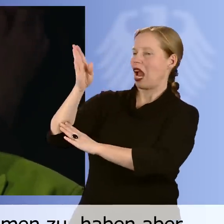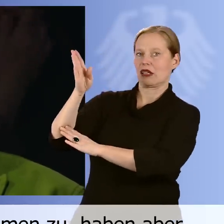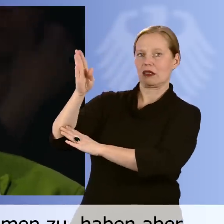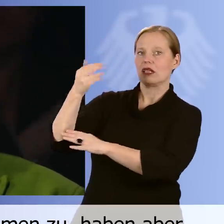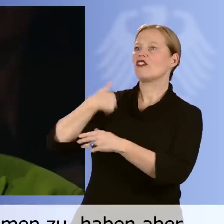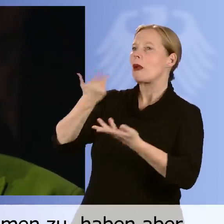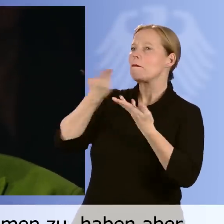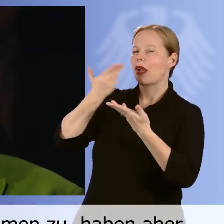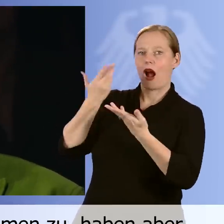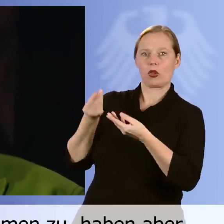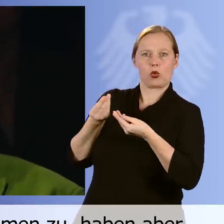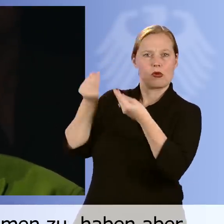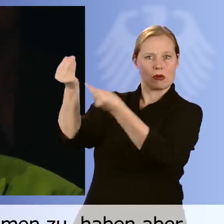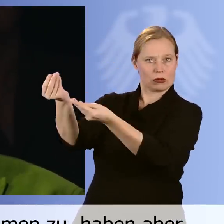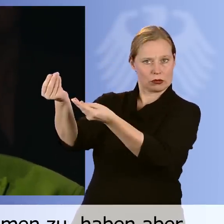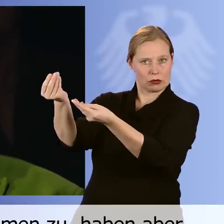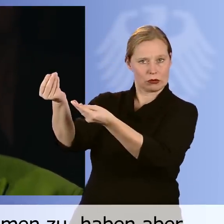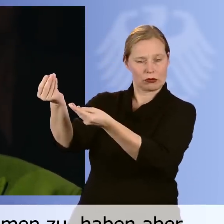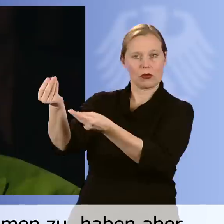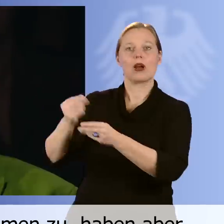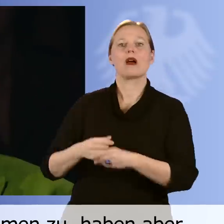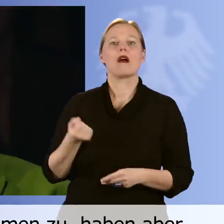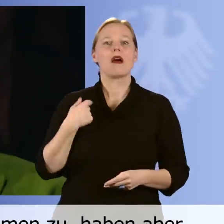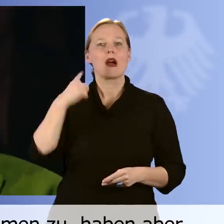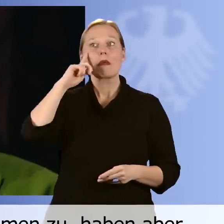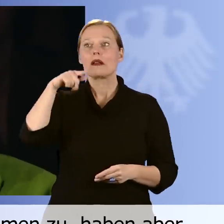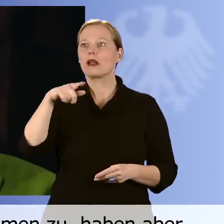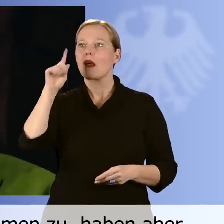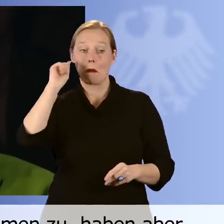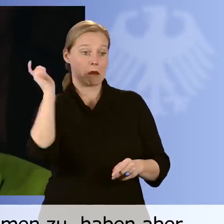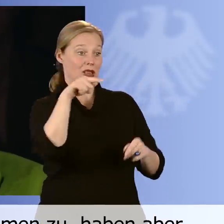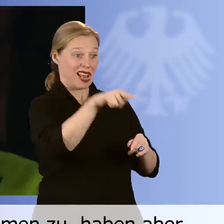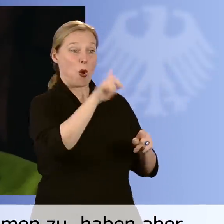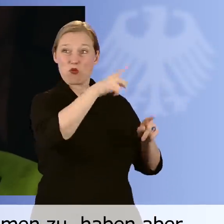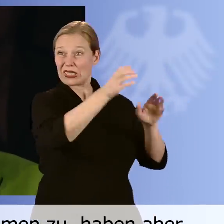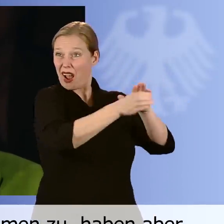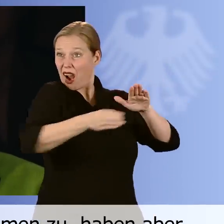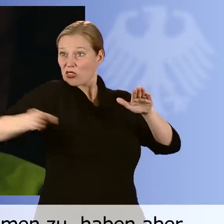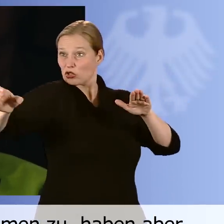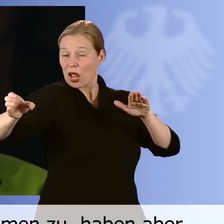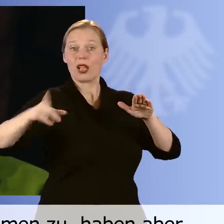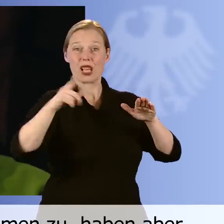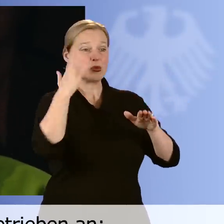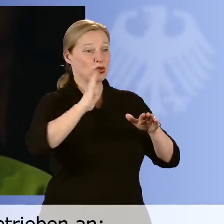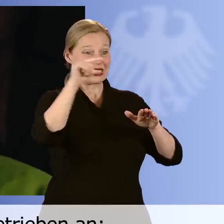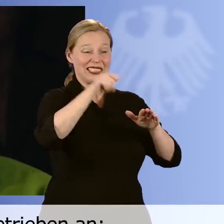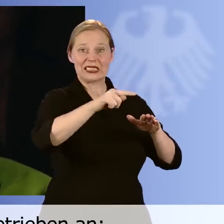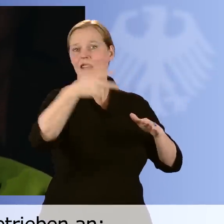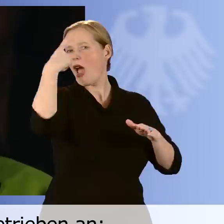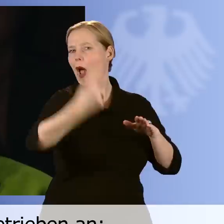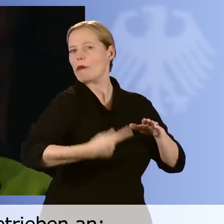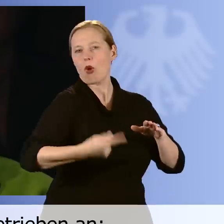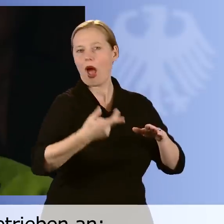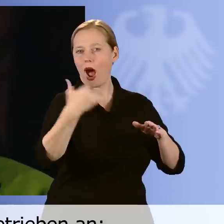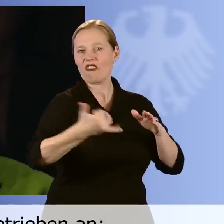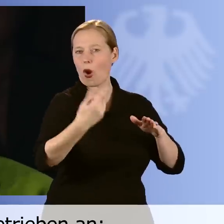als ein Beratungsangebot, das nicht sozusagen einen bestimmten Bewerber im Huckepack hat, also im Gepäck hat und den vermitteln möchte,